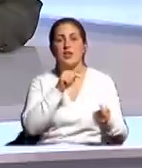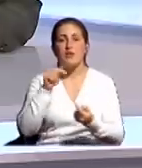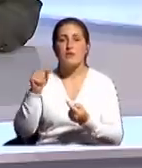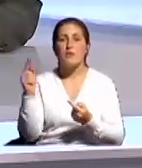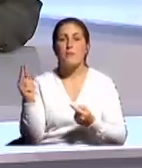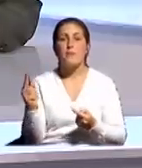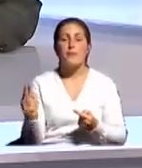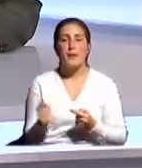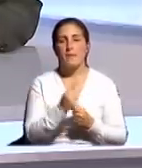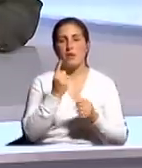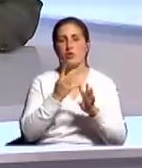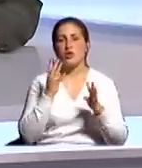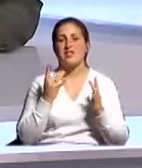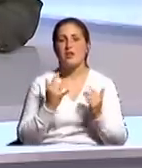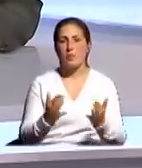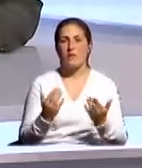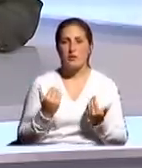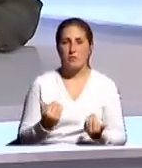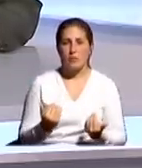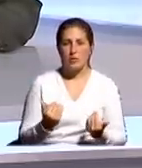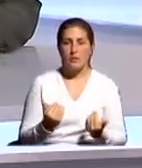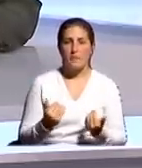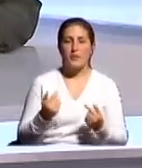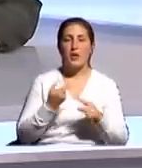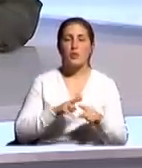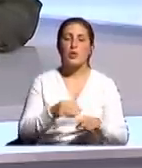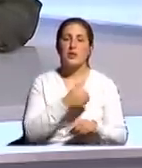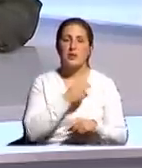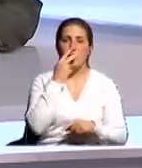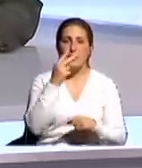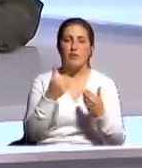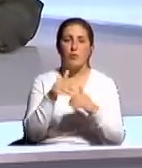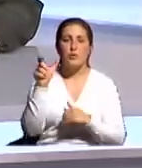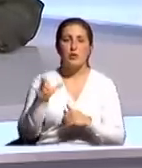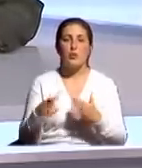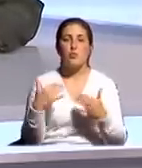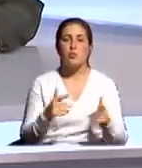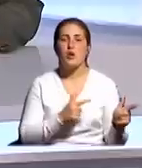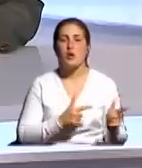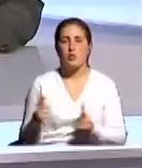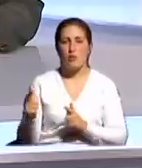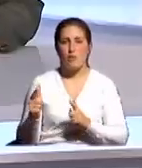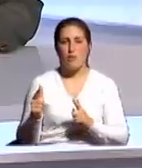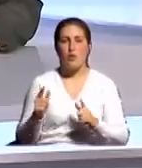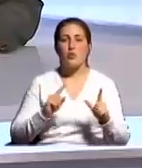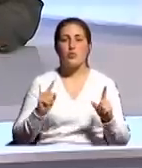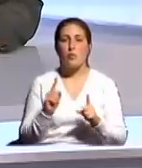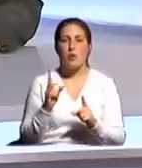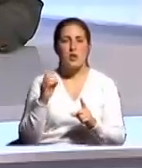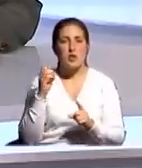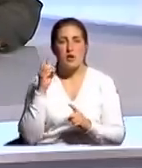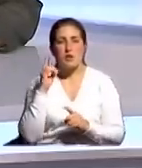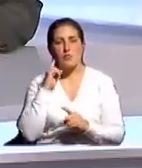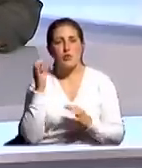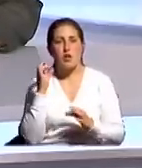первоочередным требованиям сегодня работодателей, которые хотят видеть выпускника уже готово. Чтобы не звучала фраза,